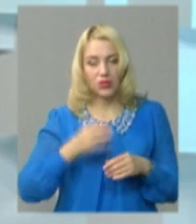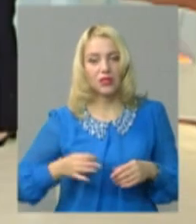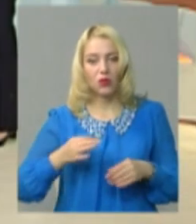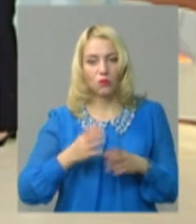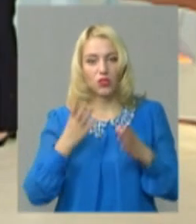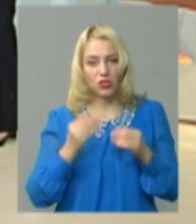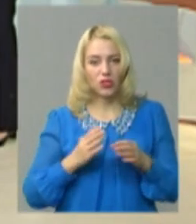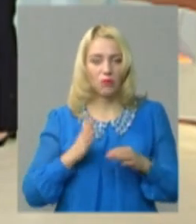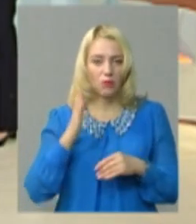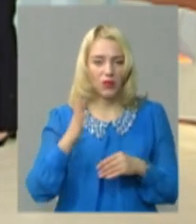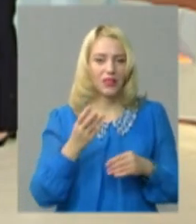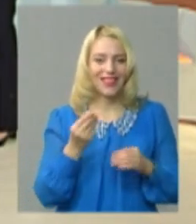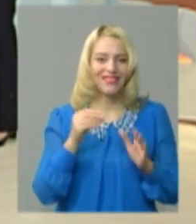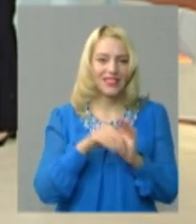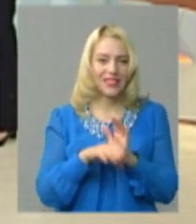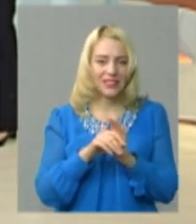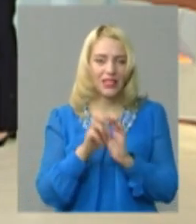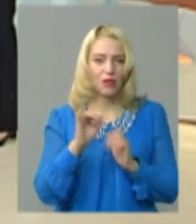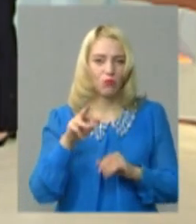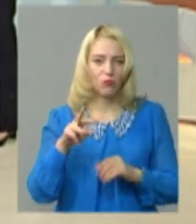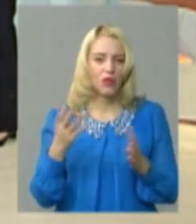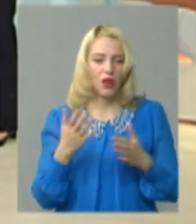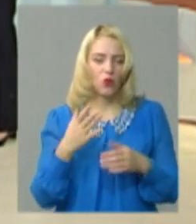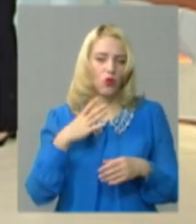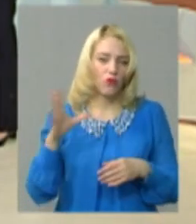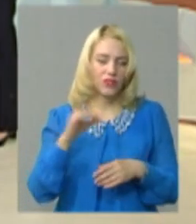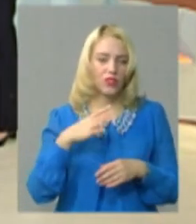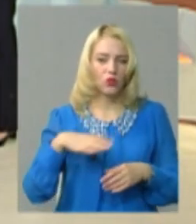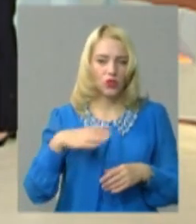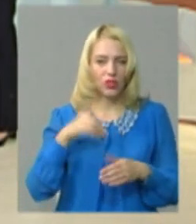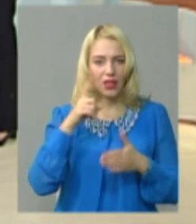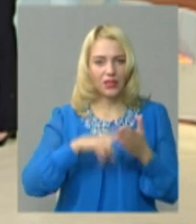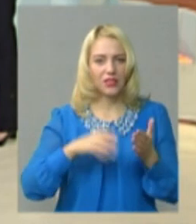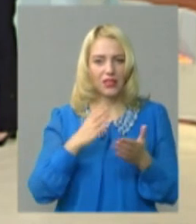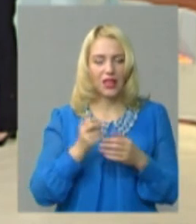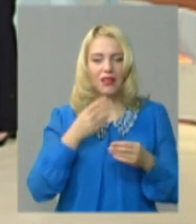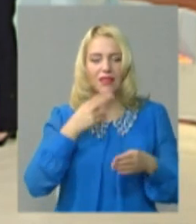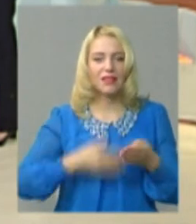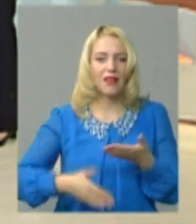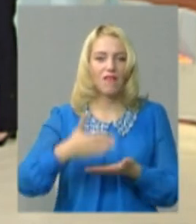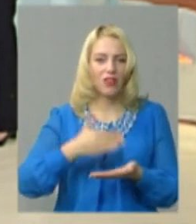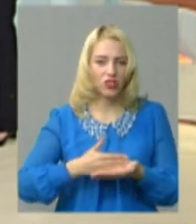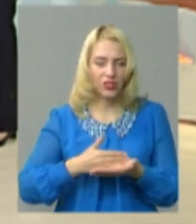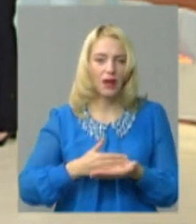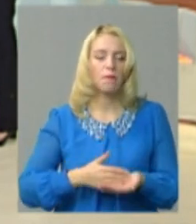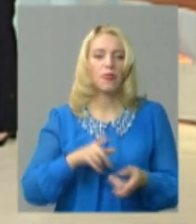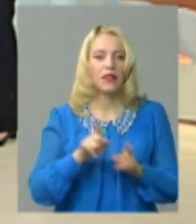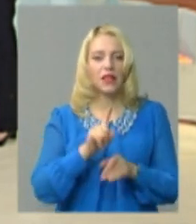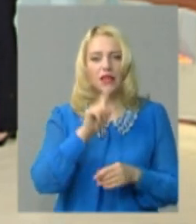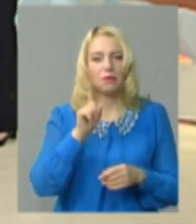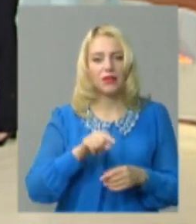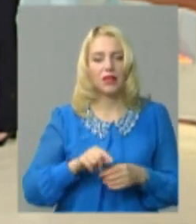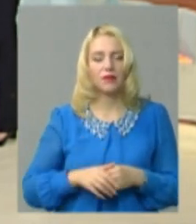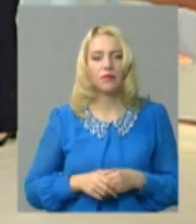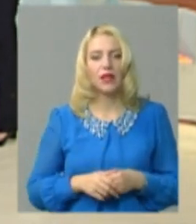області ще попереду той інвестиційний бум, якого всі так насправді очікують. Надія є і на завершення таке запитання на